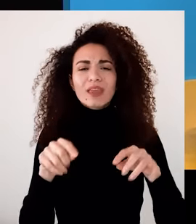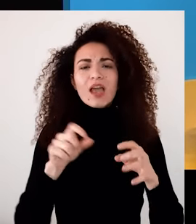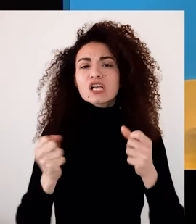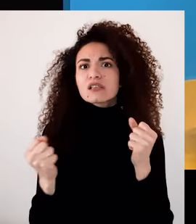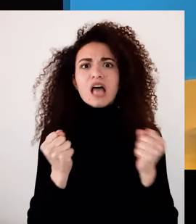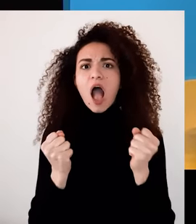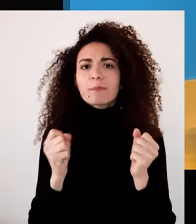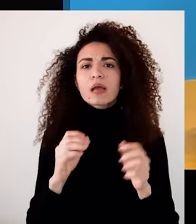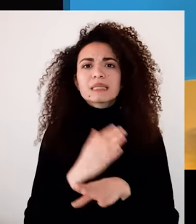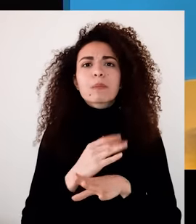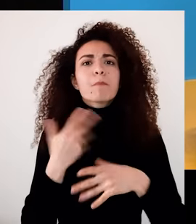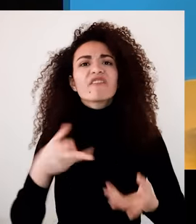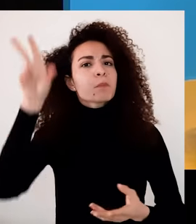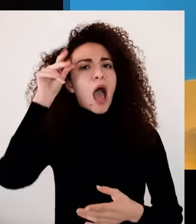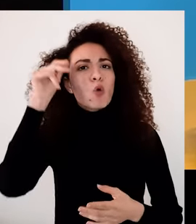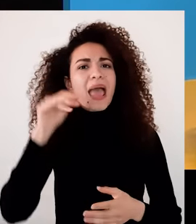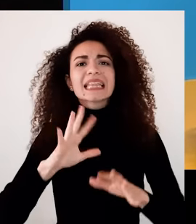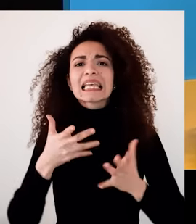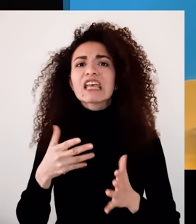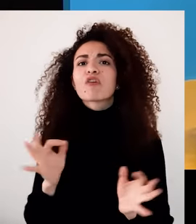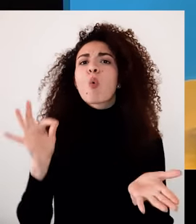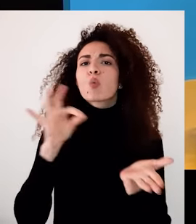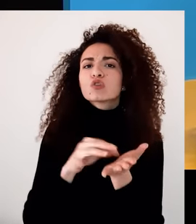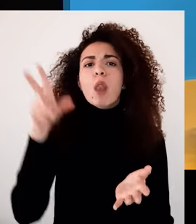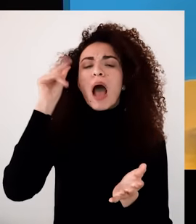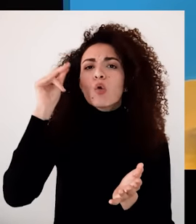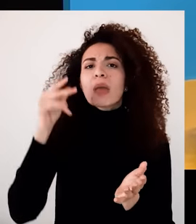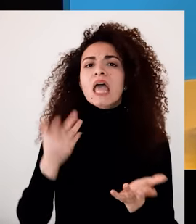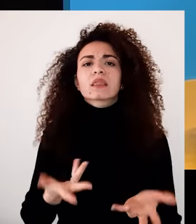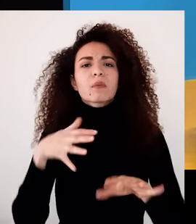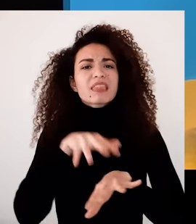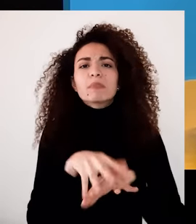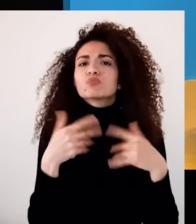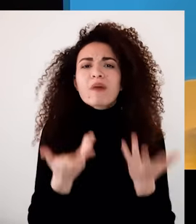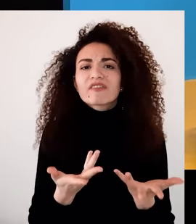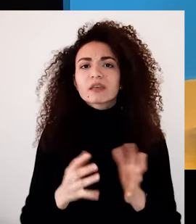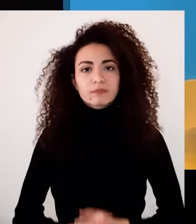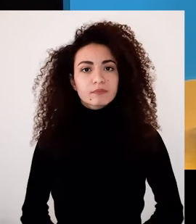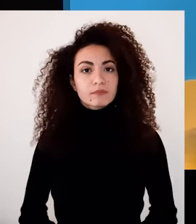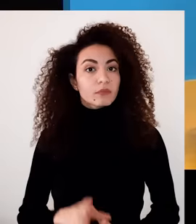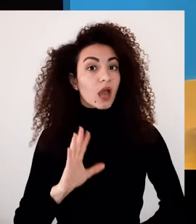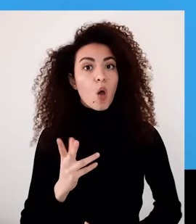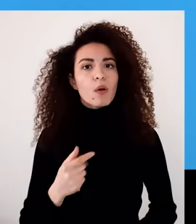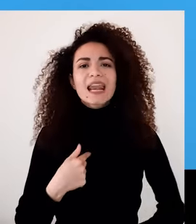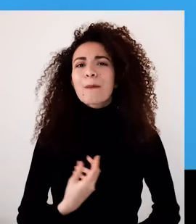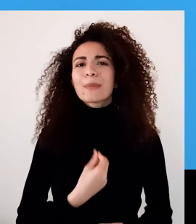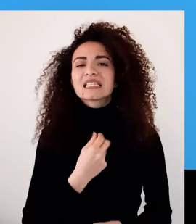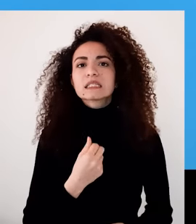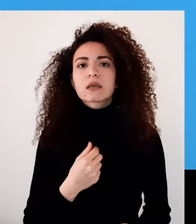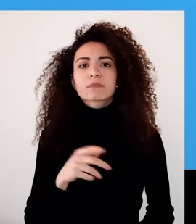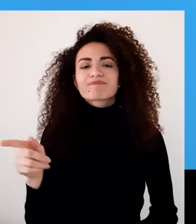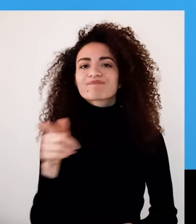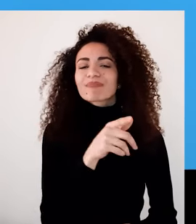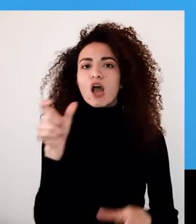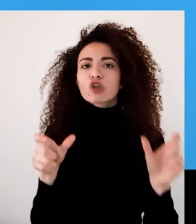وهو لا يحتوي على تعليق أو نصوص أو معلومات حول إمكانية الوصول في المؤسسة أو